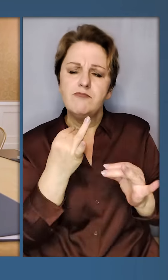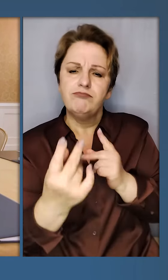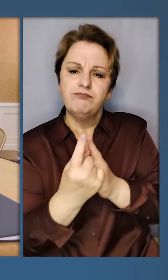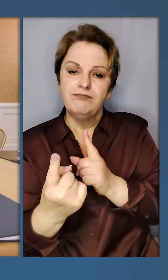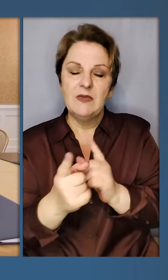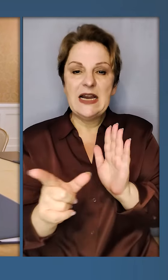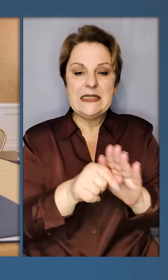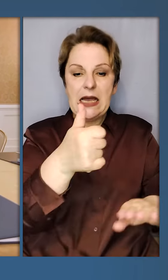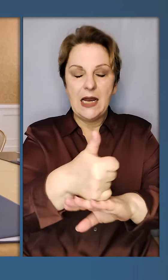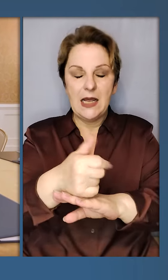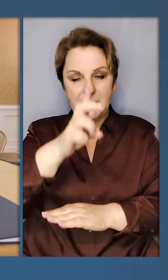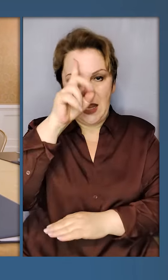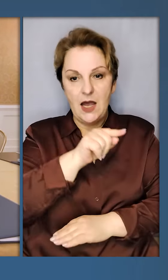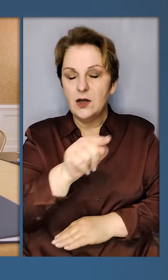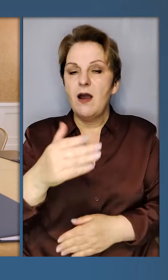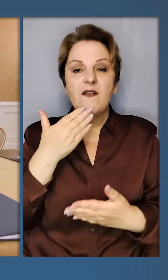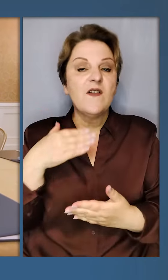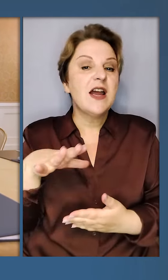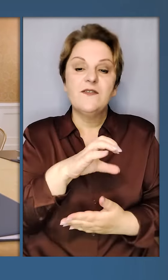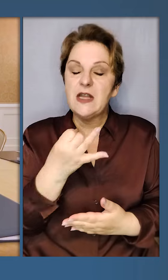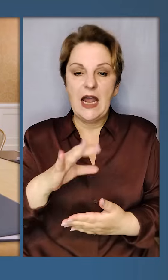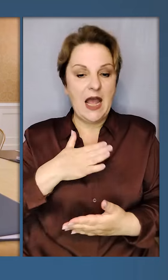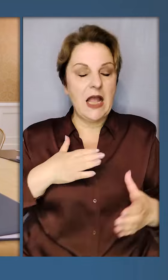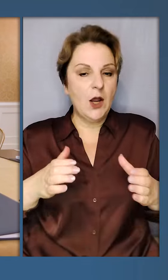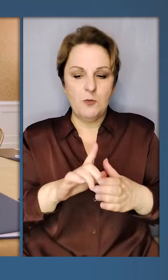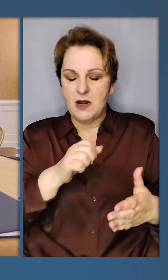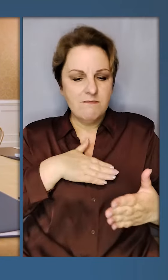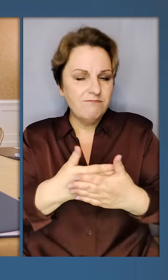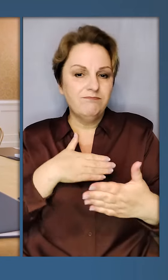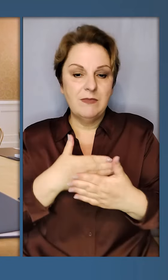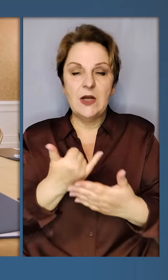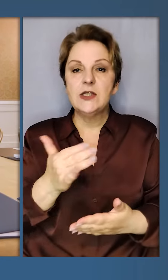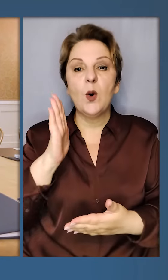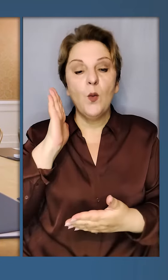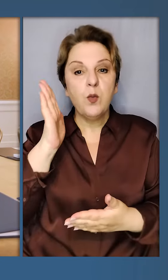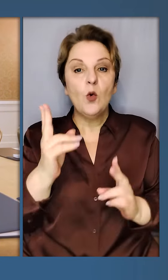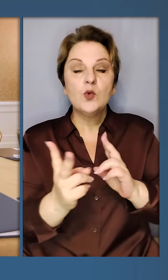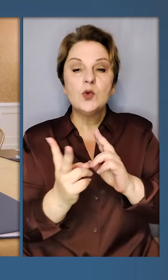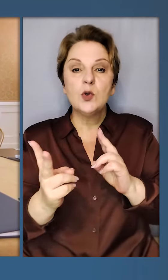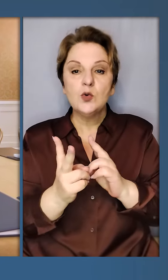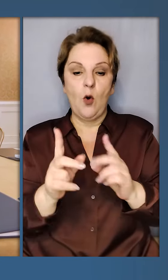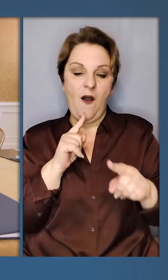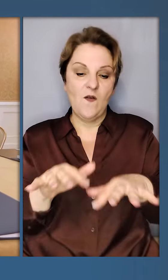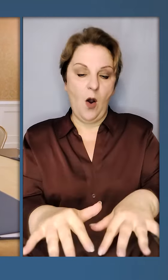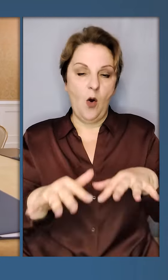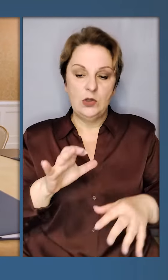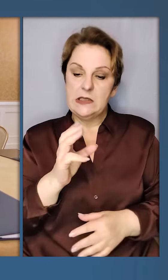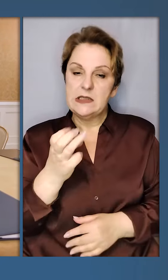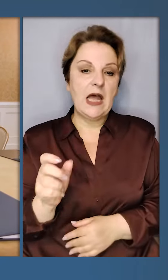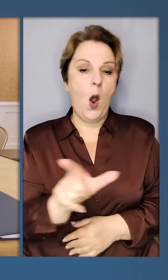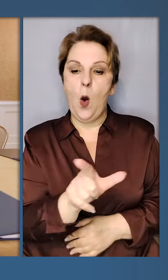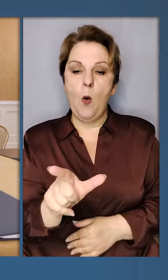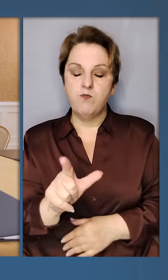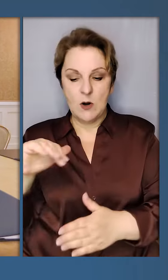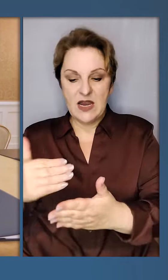перемовин з лідерами країн. Вдячні всій нашій команді за активність. Сьогодні будуть зустрічі в Конгресі